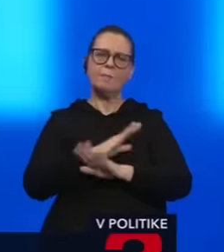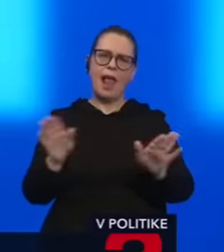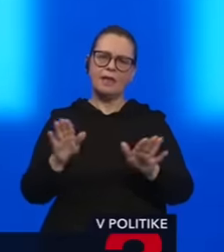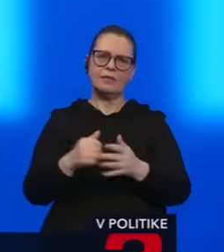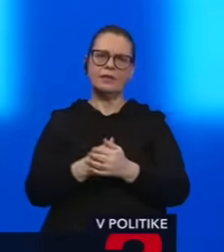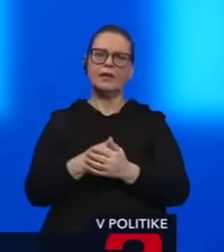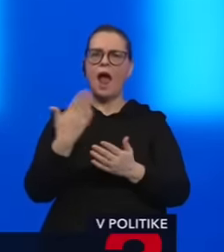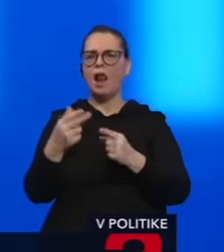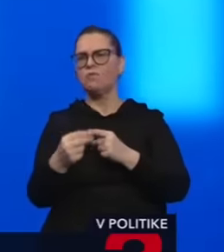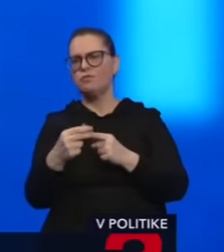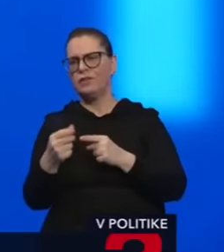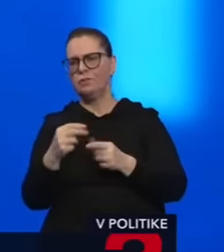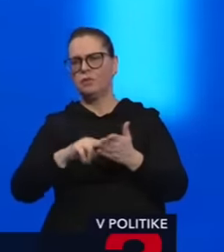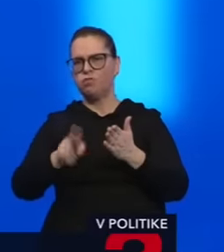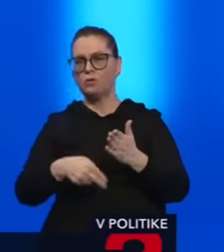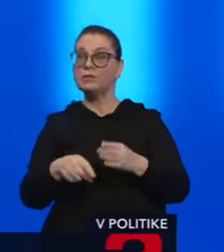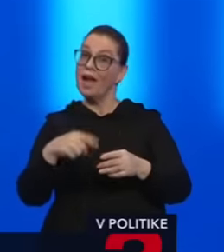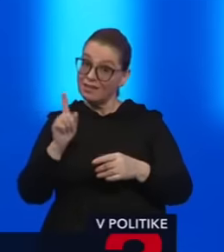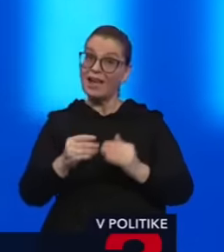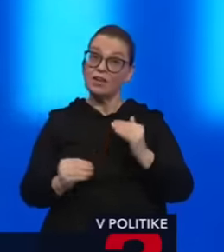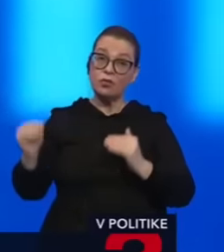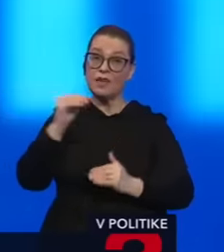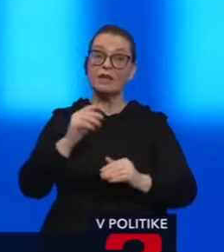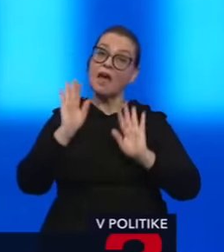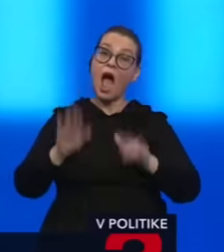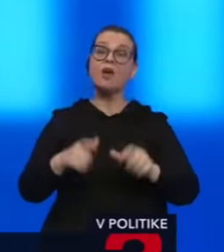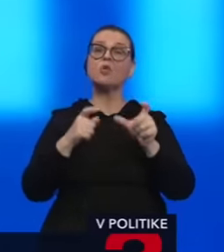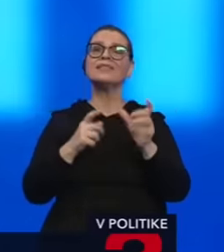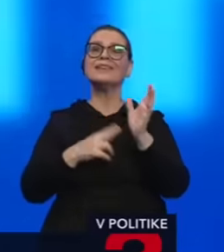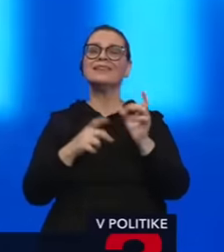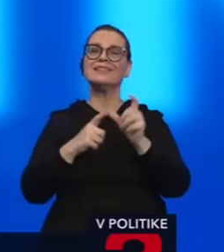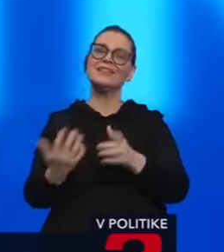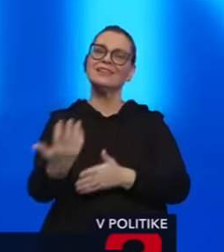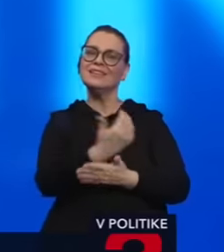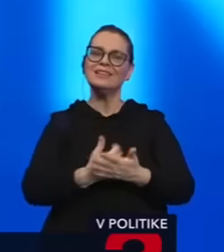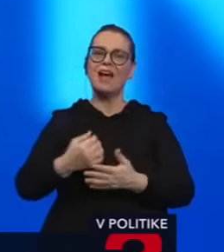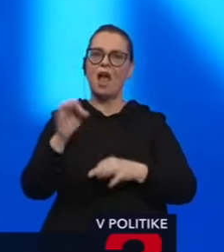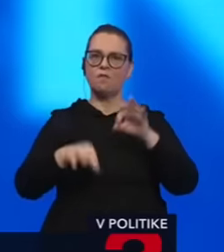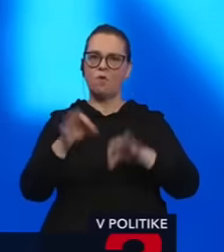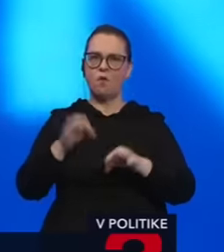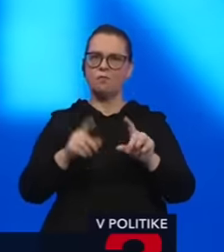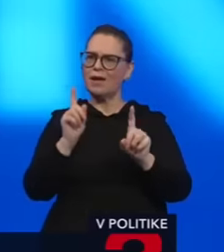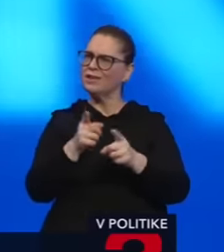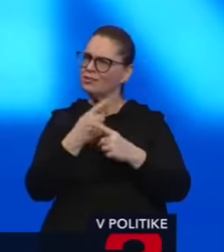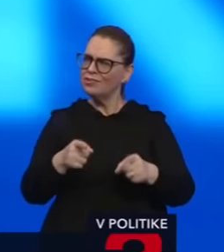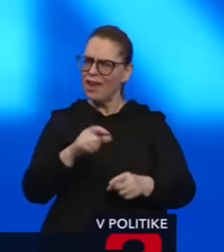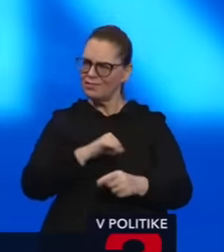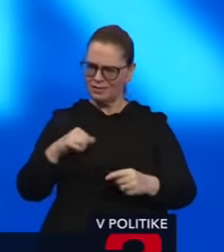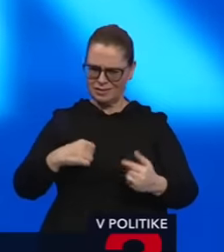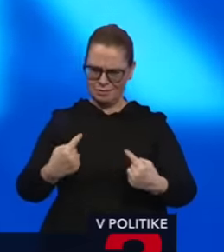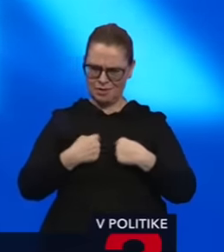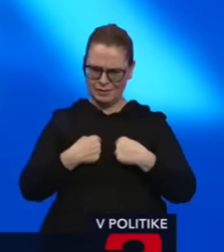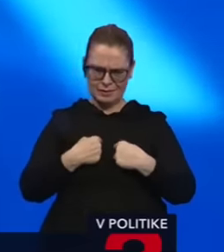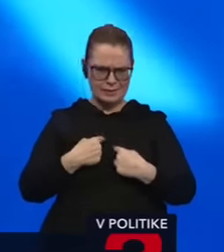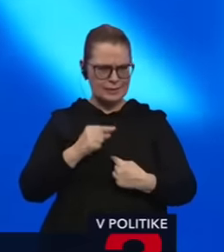alebo vtipných podpisov, tak stále je to viac, ako som sa získala vo voľba. Žiadna miera sebareflexie